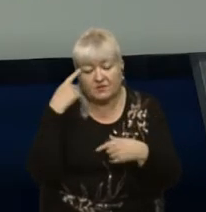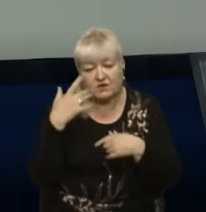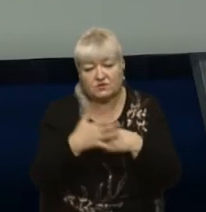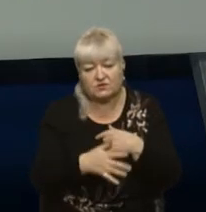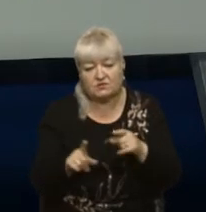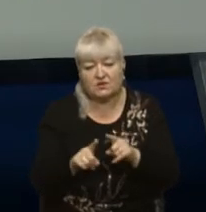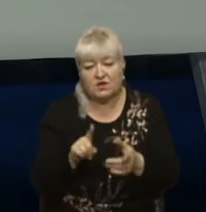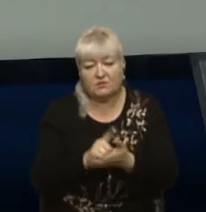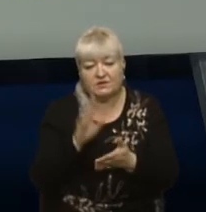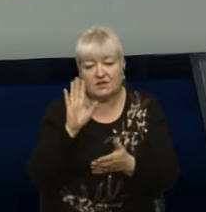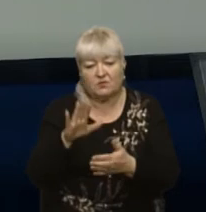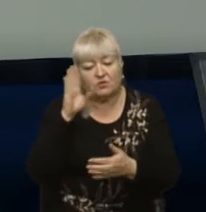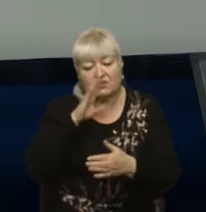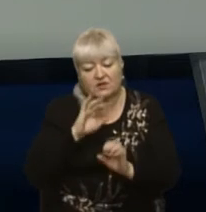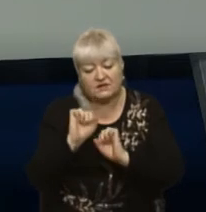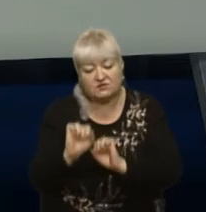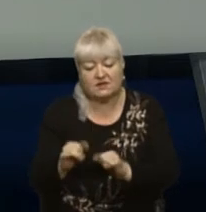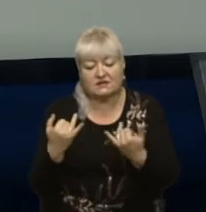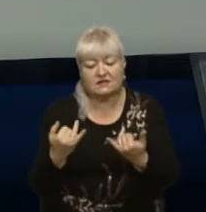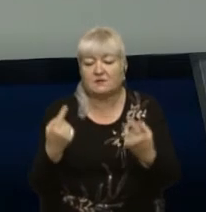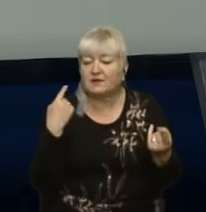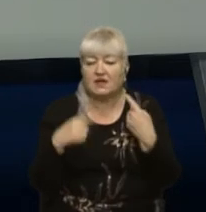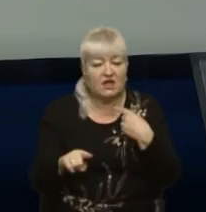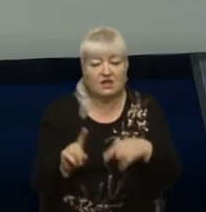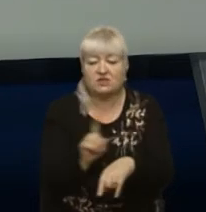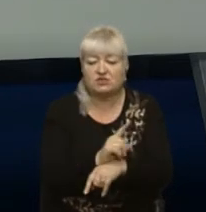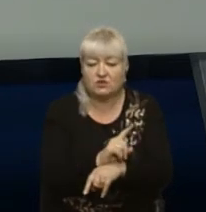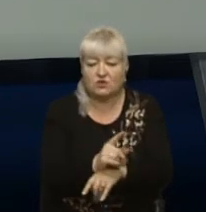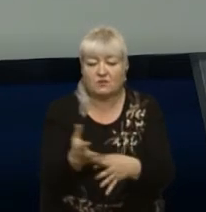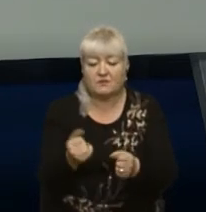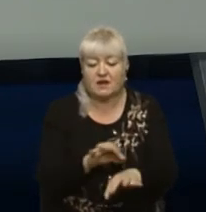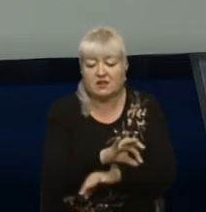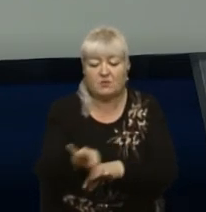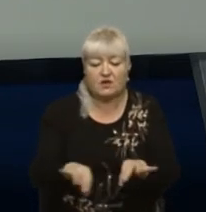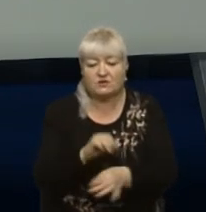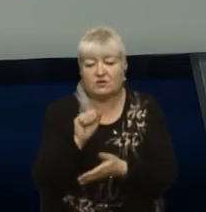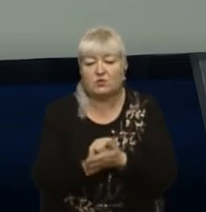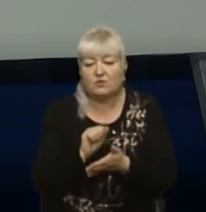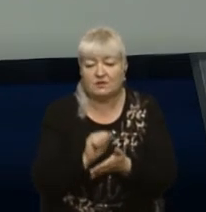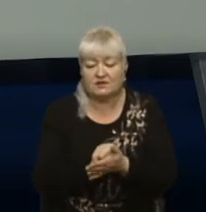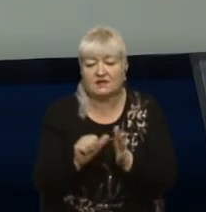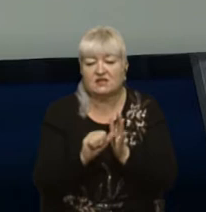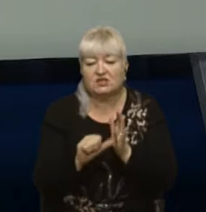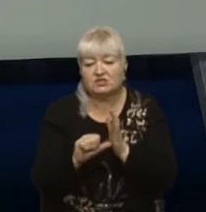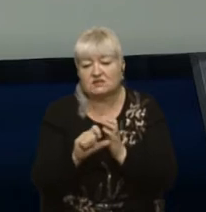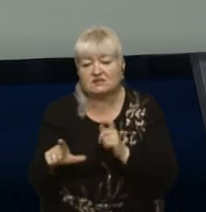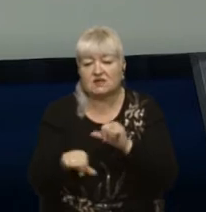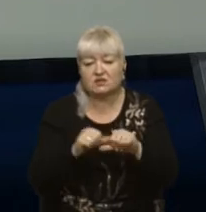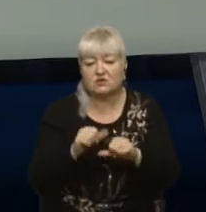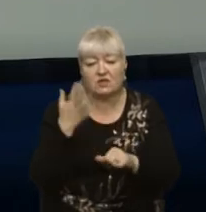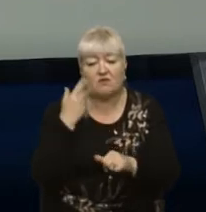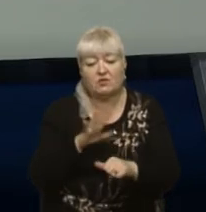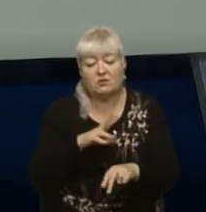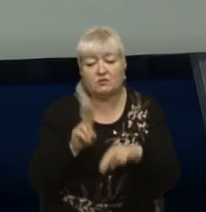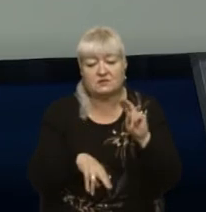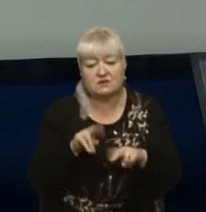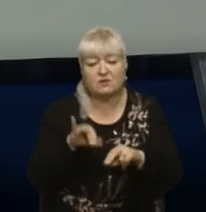бути гідроізоляція, тепер є зовсім інші норми. Брали проектні документації, яка з 60-х років, коли була забудова, в